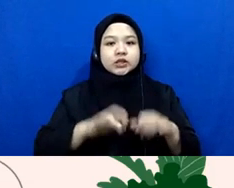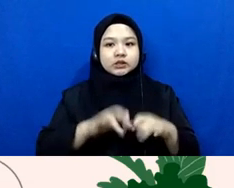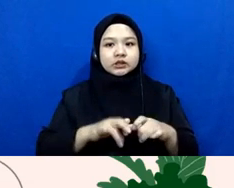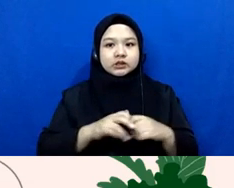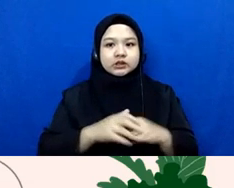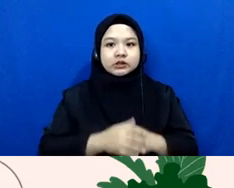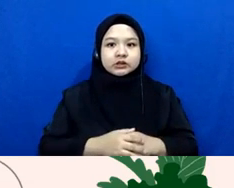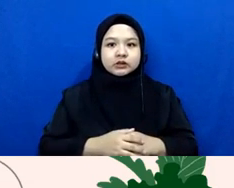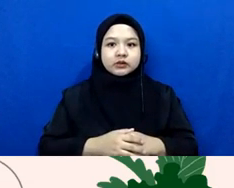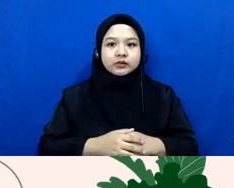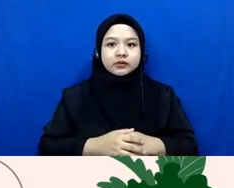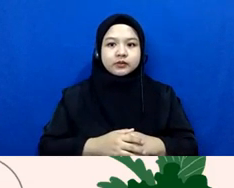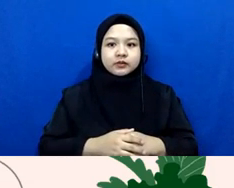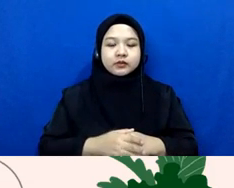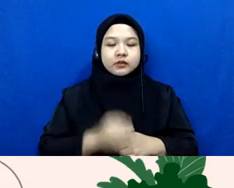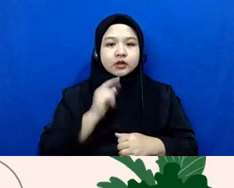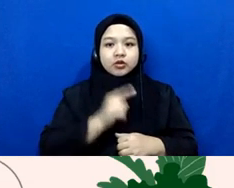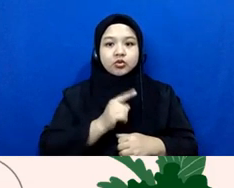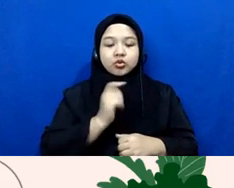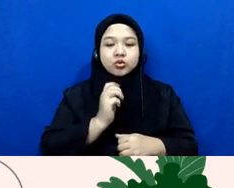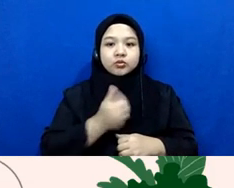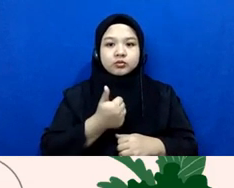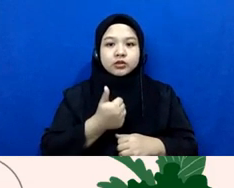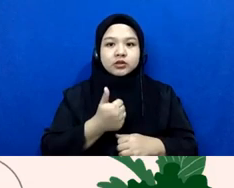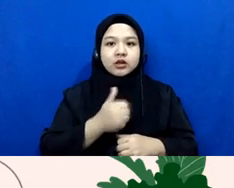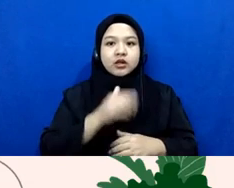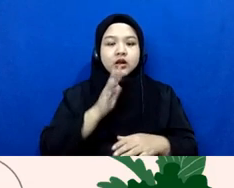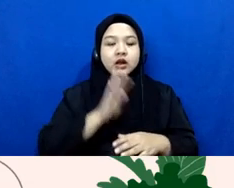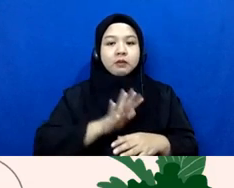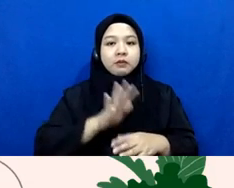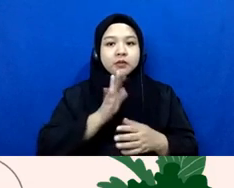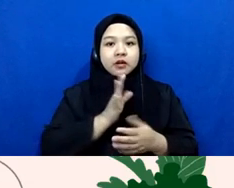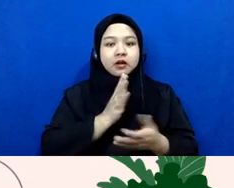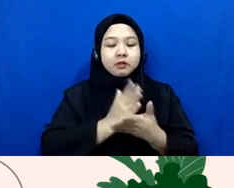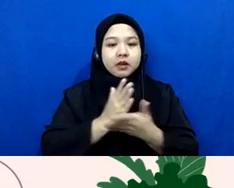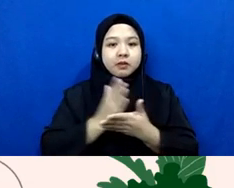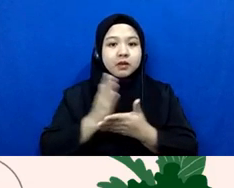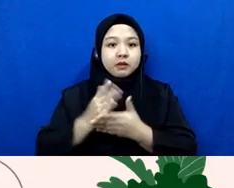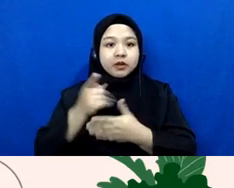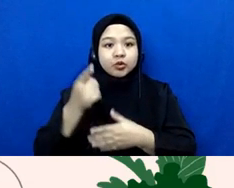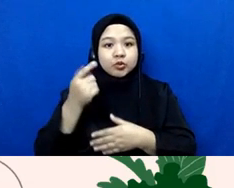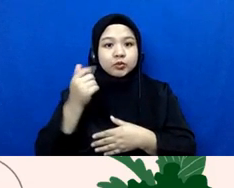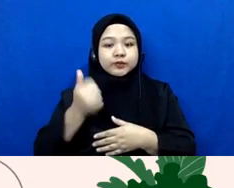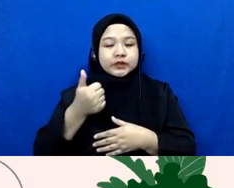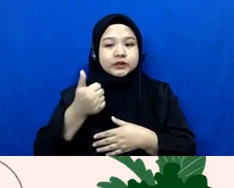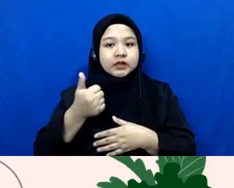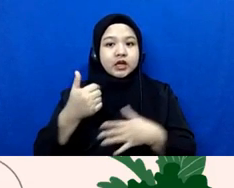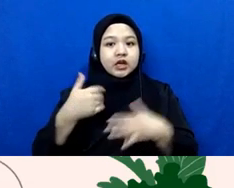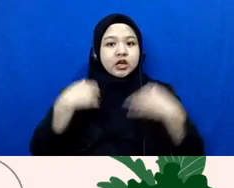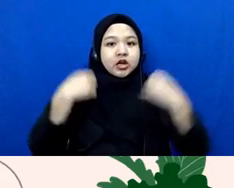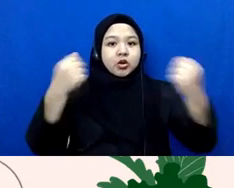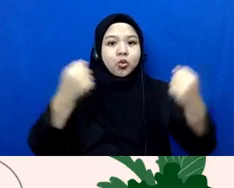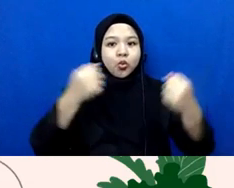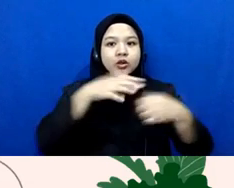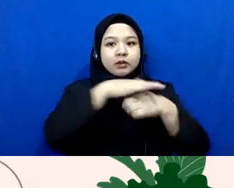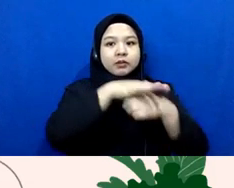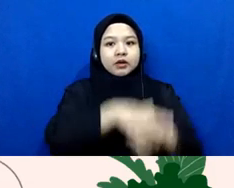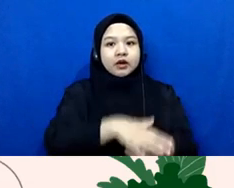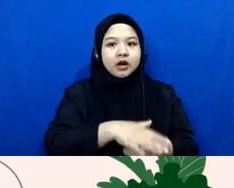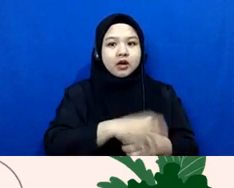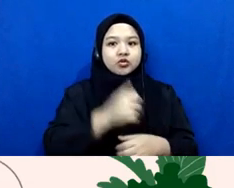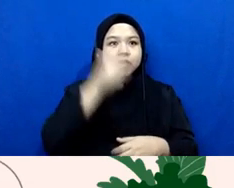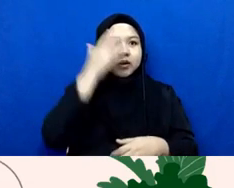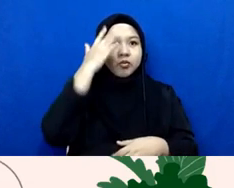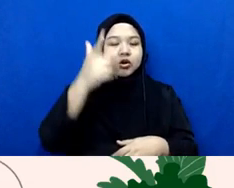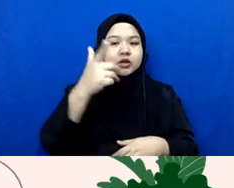kalau hemat saya itu akan jadi lambat laun akan jadi apa kekuatan penekan supaya kepolisian jadi